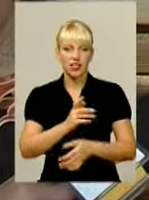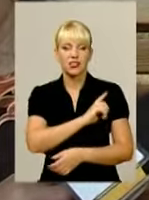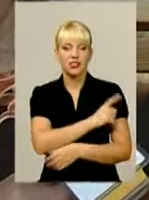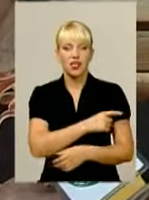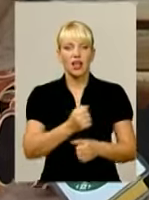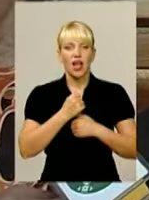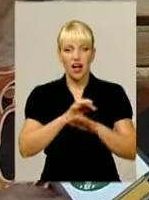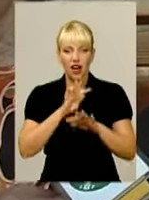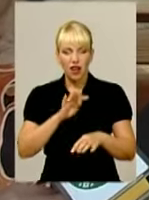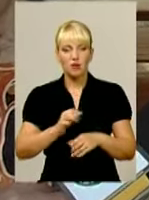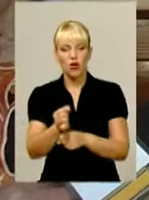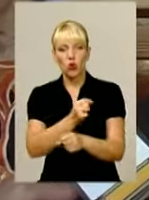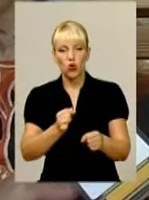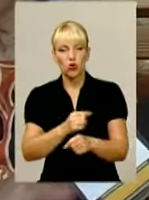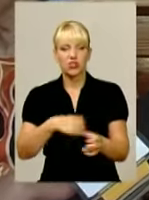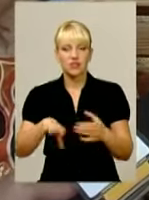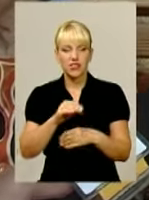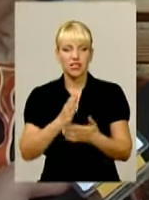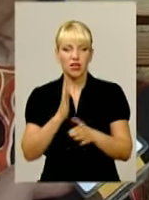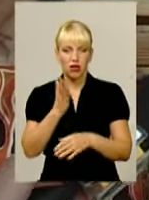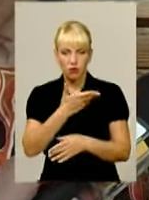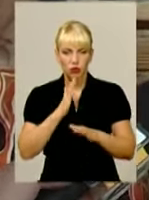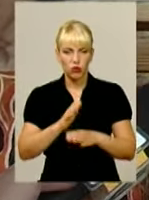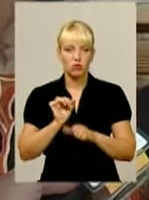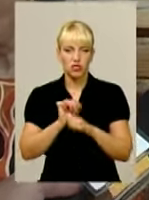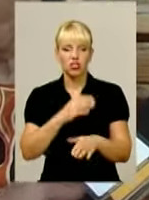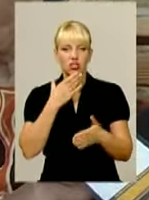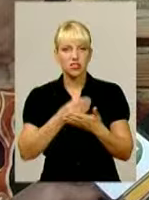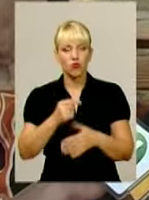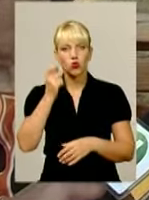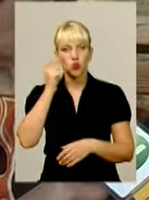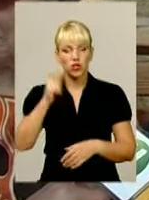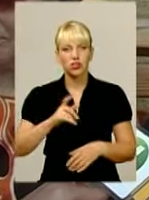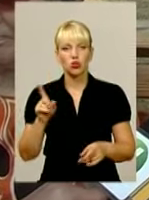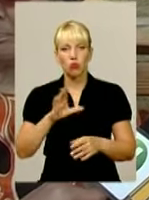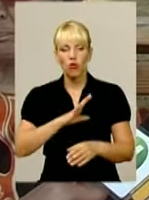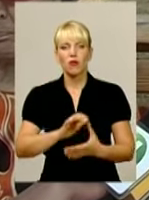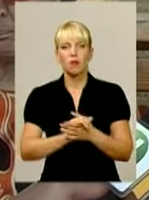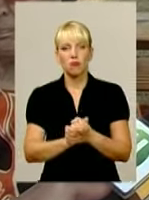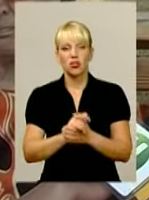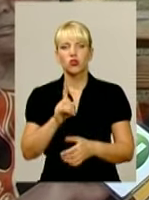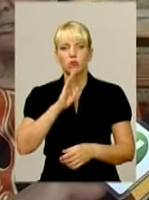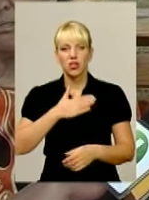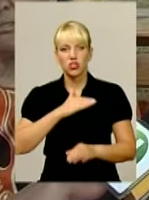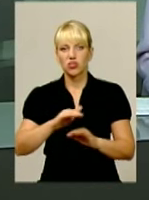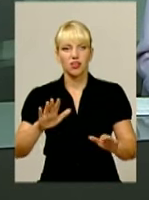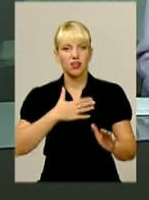оружію є, все є. І ми будемо защищати свою Україну, щоб був мир, щоб наші діти не гиблили.